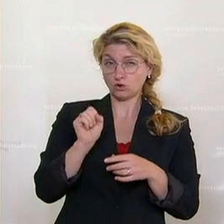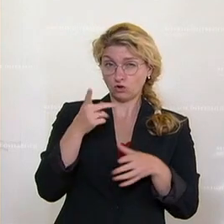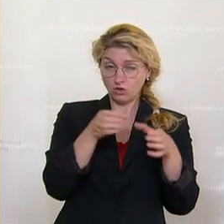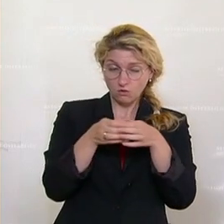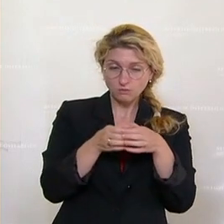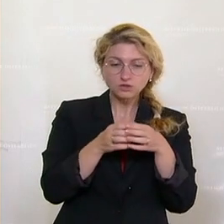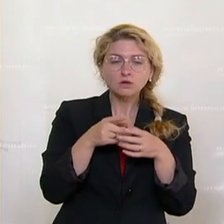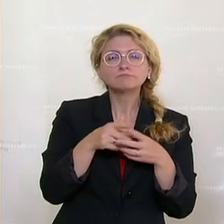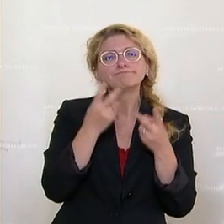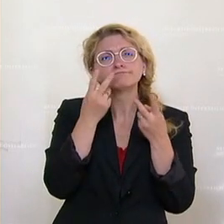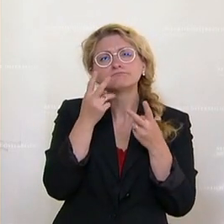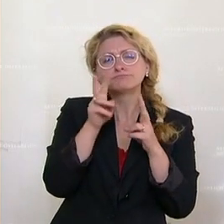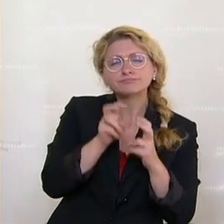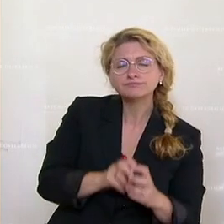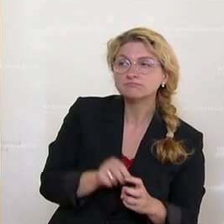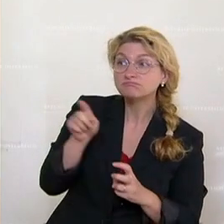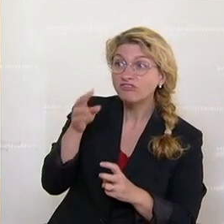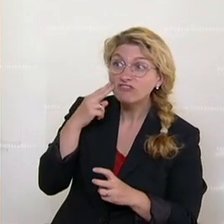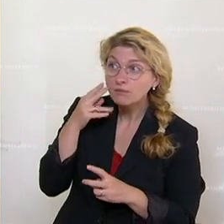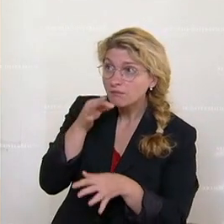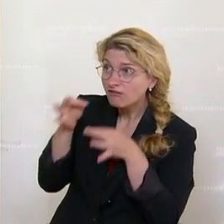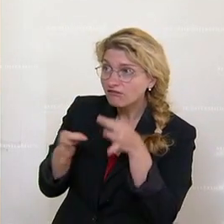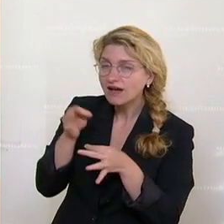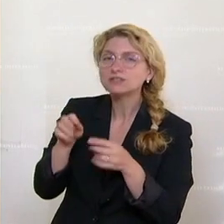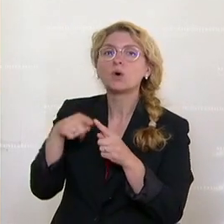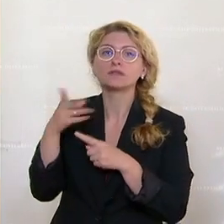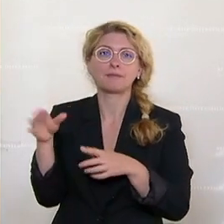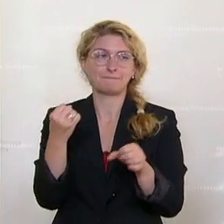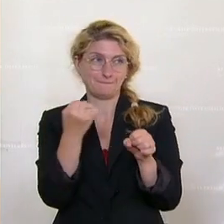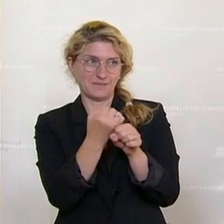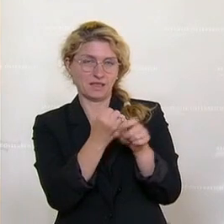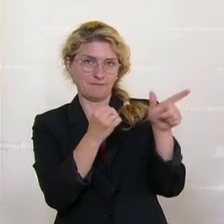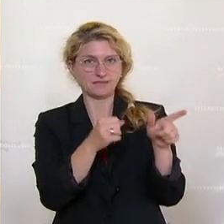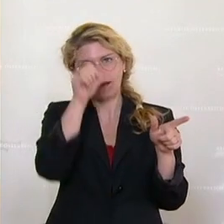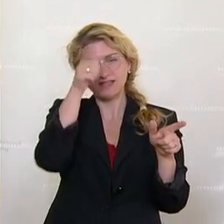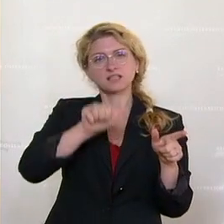Reiswolf wird befragt und kurz darauf der Mitarbeiter Anno M. ausgeforscht.